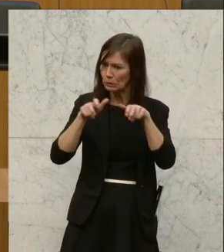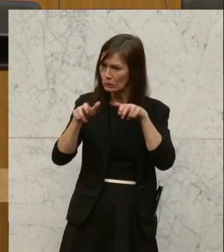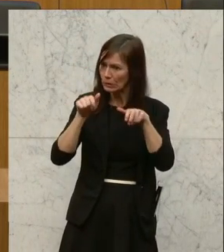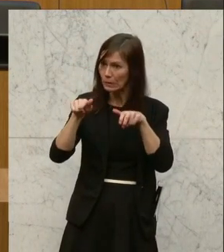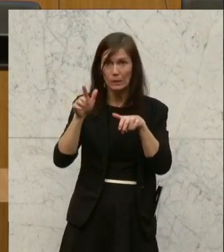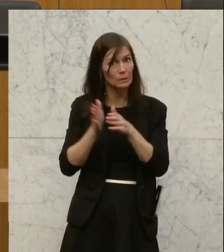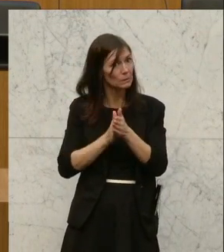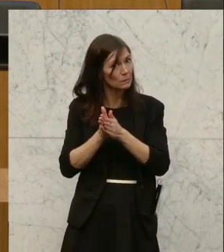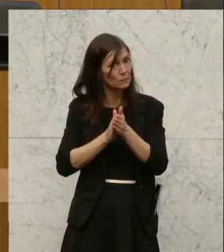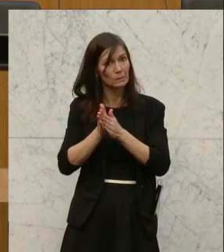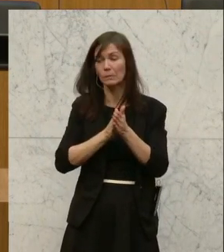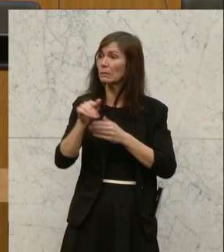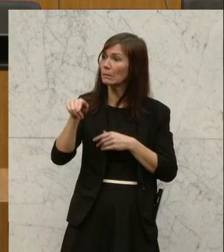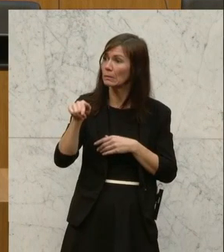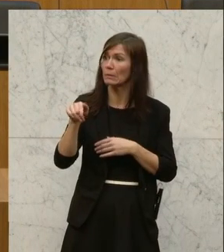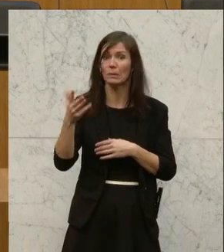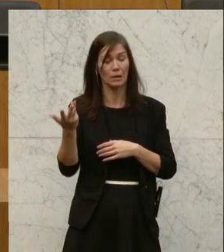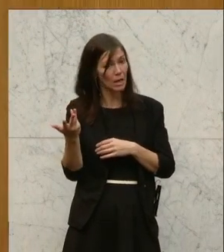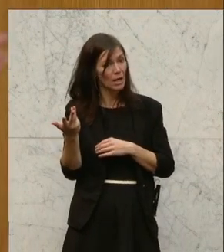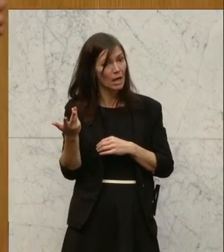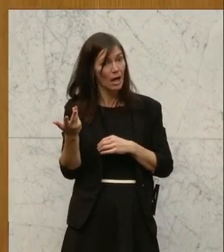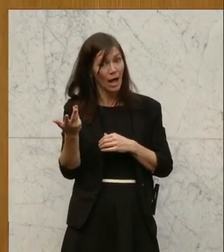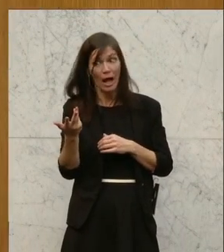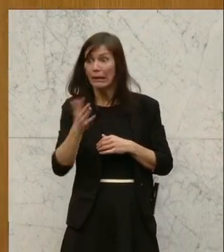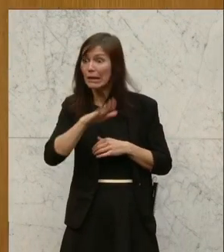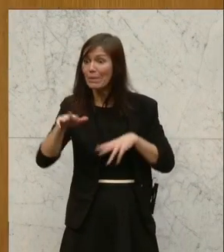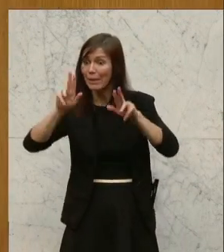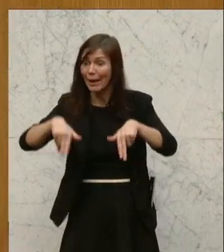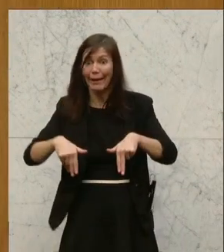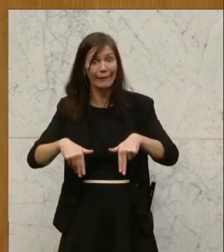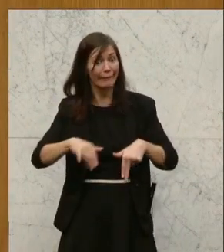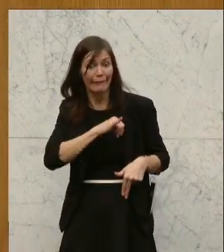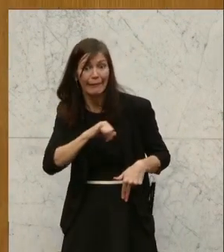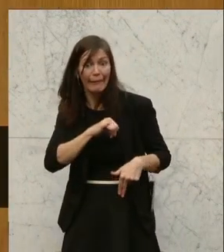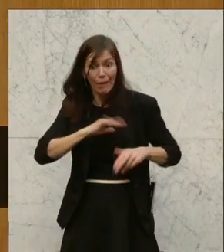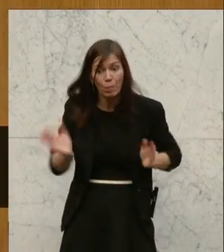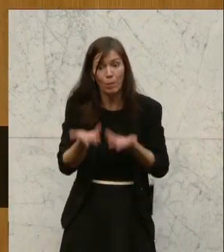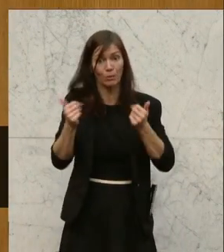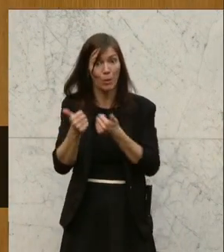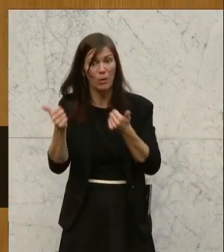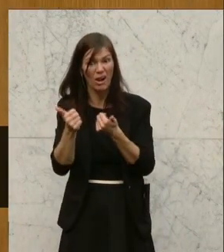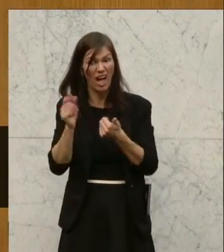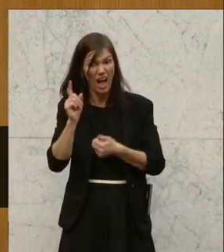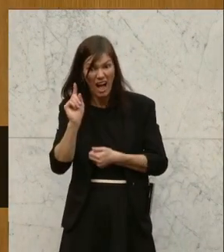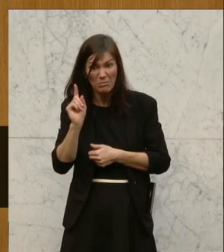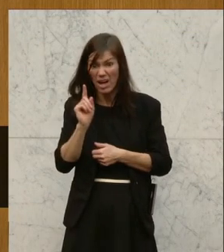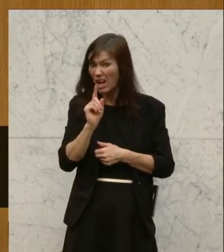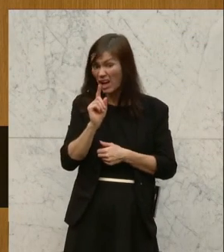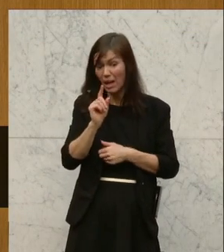und Volksbegehren bei der ersten Lesung, zumindest einmal die Ministerin nicht da ist, finde ich es einfach bedauerlich und auch ein symbolisches Zeichen, meine sehr verehrten Damen und Herren.